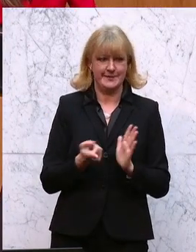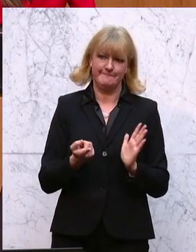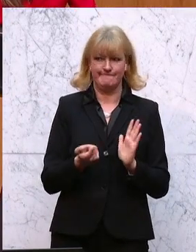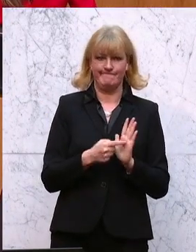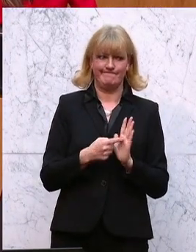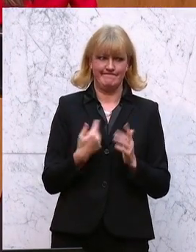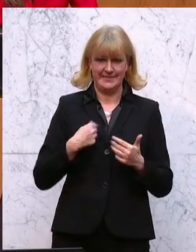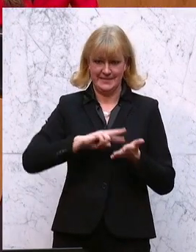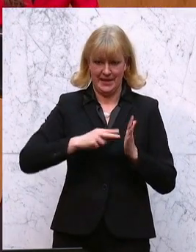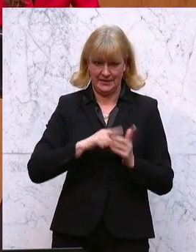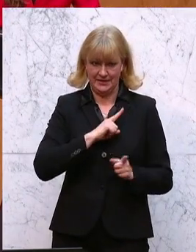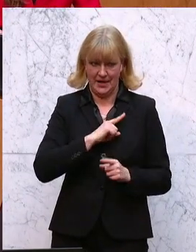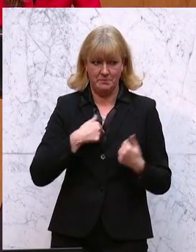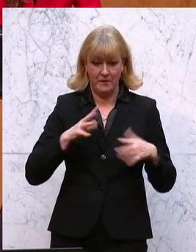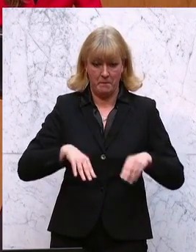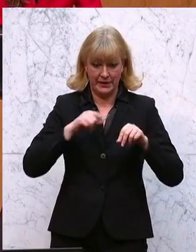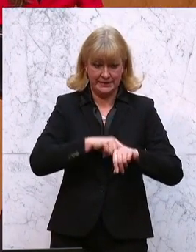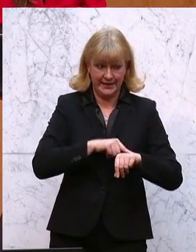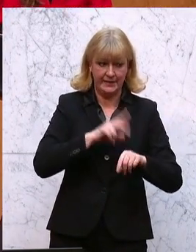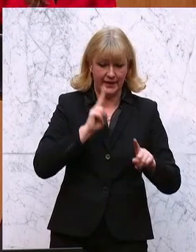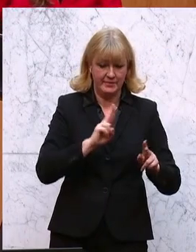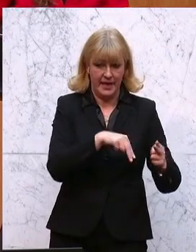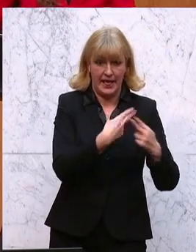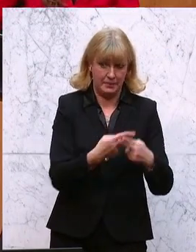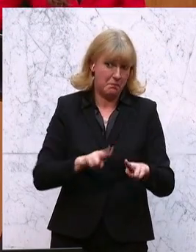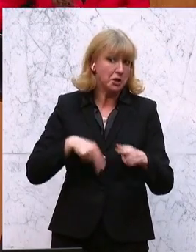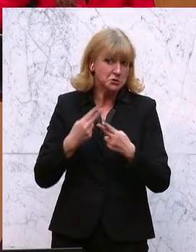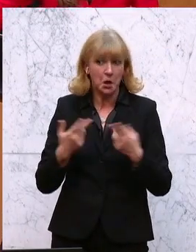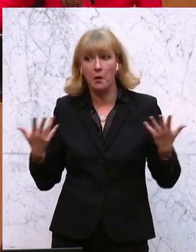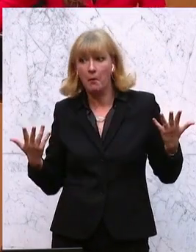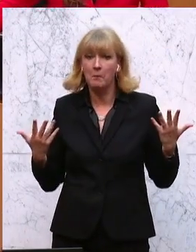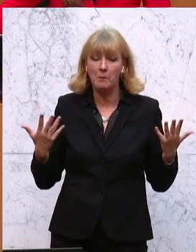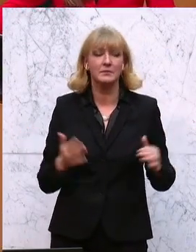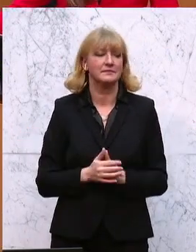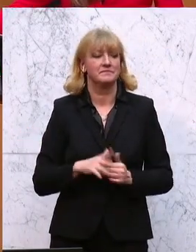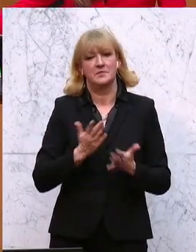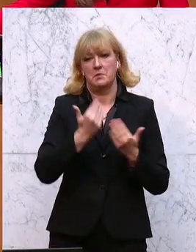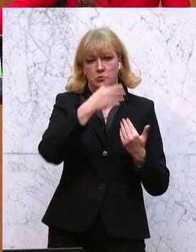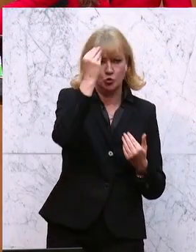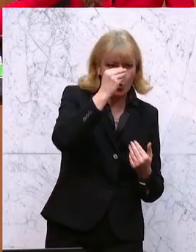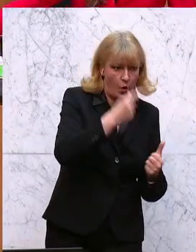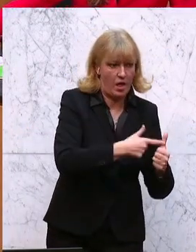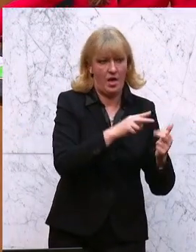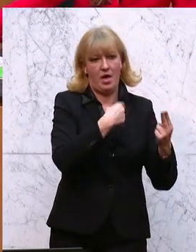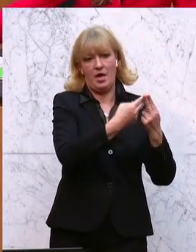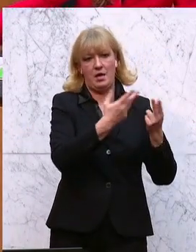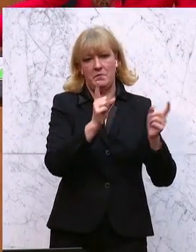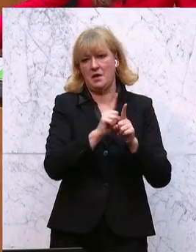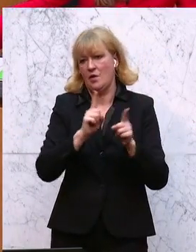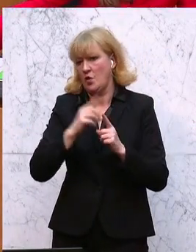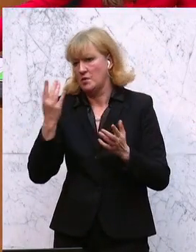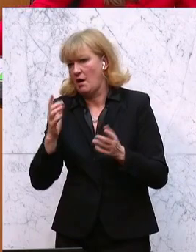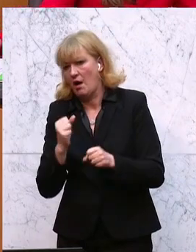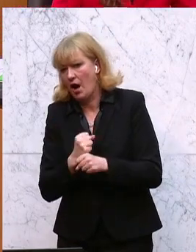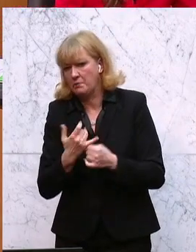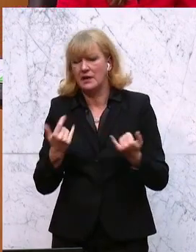ich ja, viele Beginnzeiten könnten wir ja wieder anpassen. Wir haben es gehört, Schule, Arbeit und so weiter. Aber ich glaube, wir brauchen auf jeden Fall